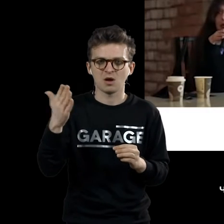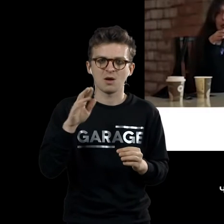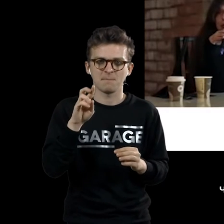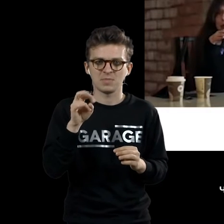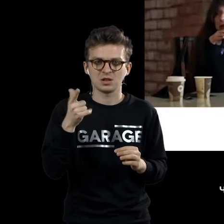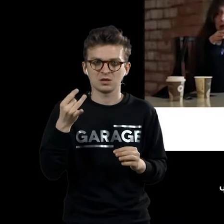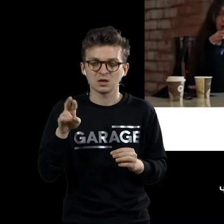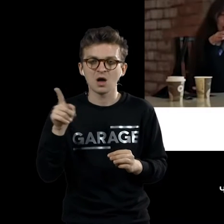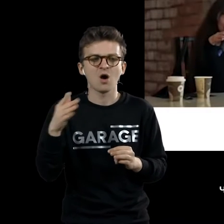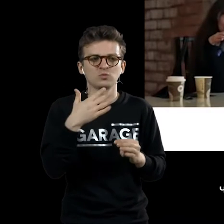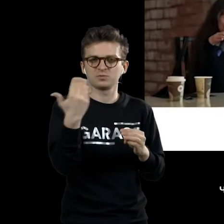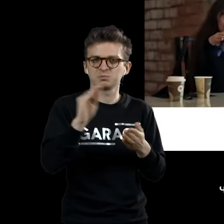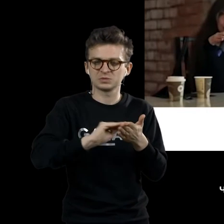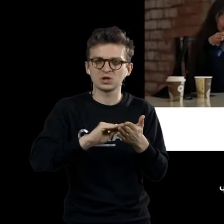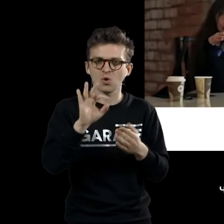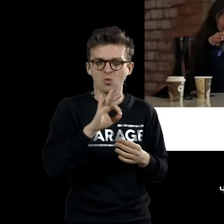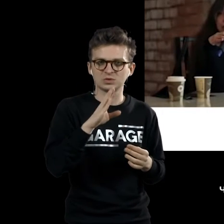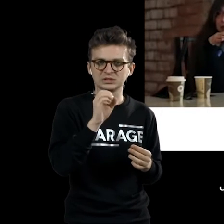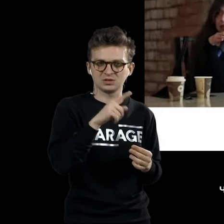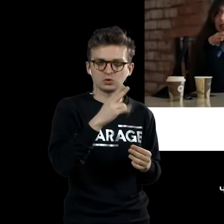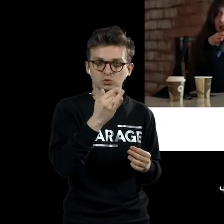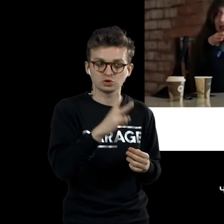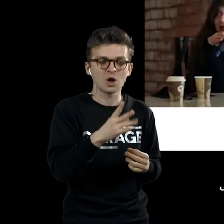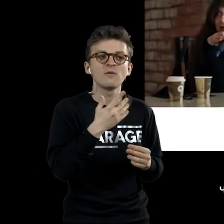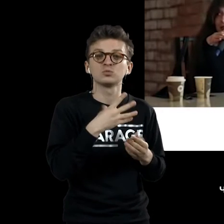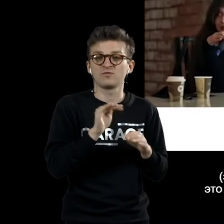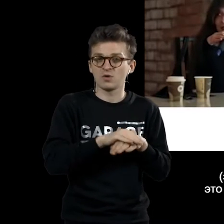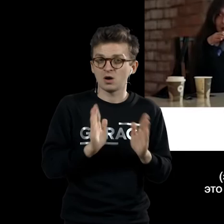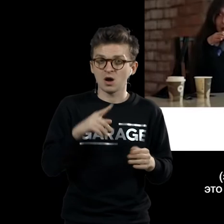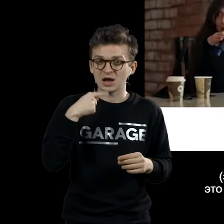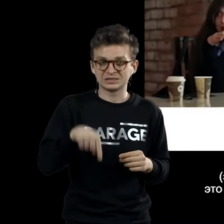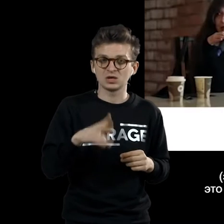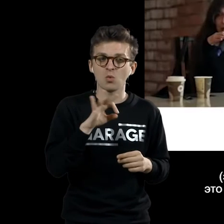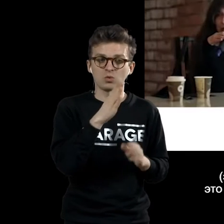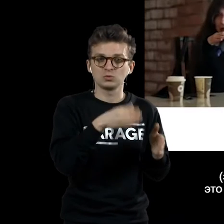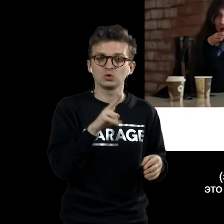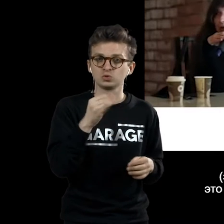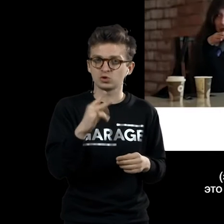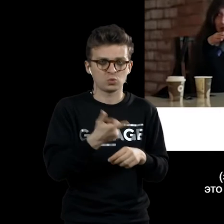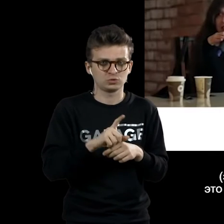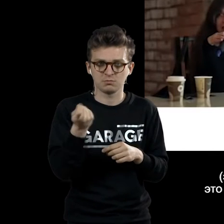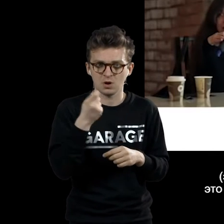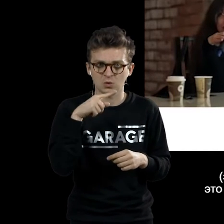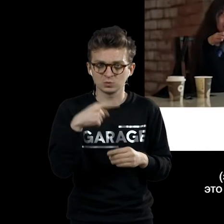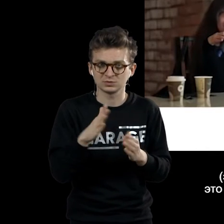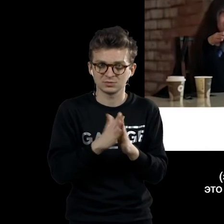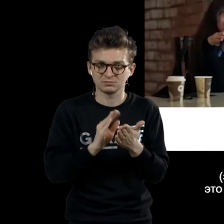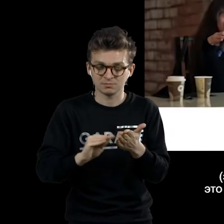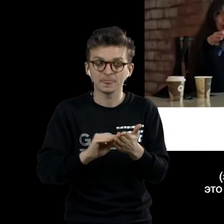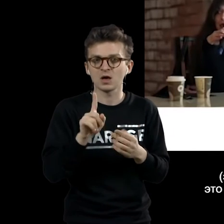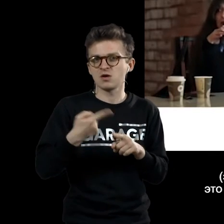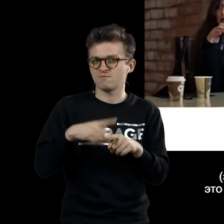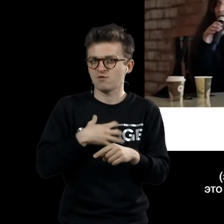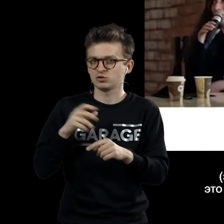искусствовед, чью книгу о Дюшане наконец перевели и издали у нас. Это одна из немногих книг о Дюшане на русском языке, которая есть,